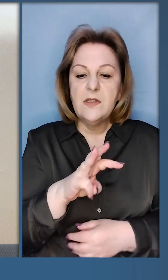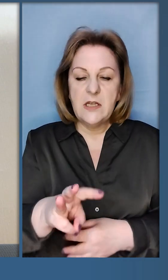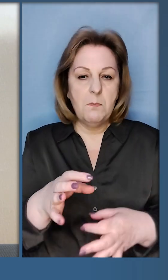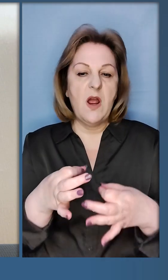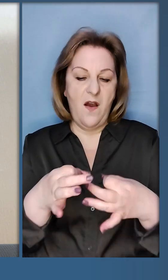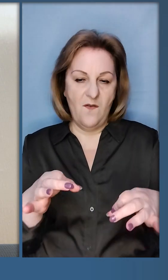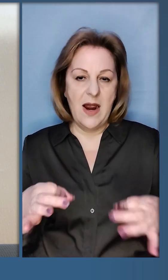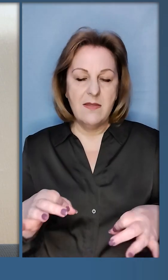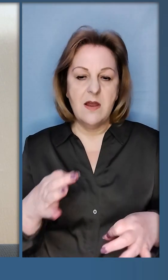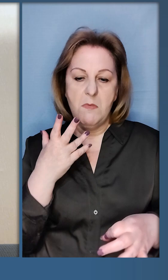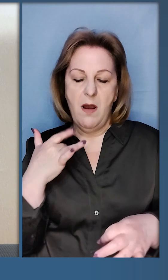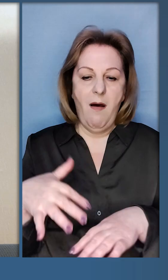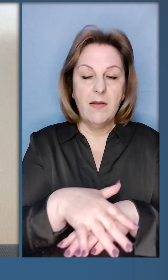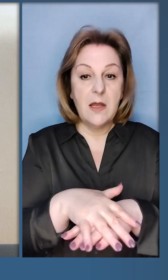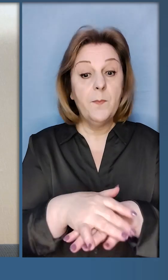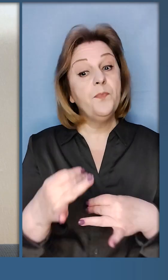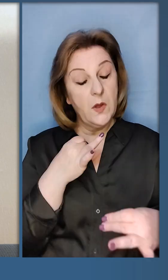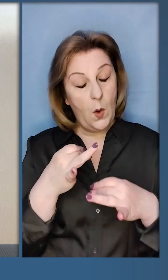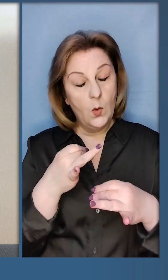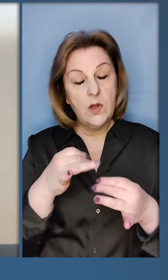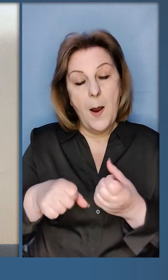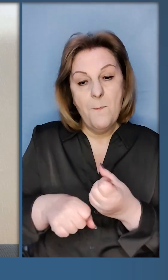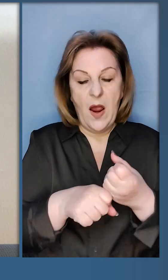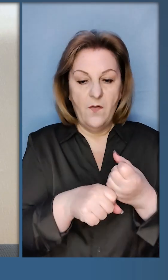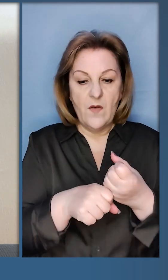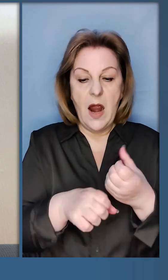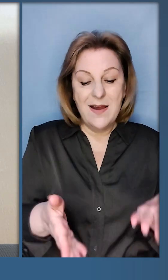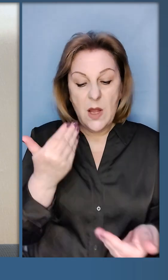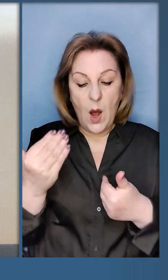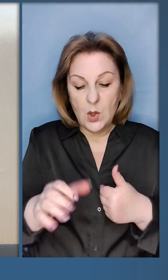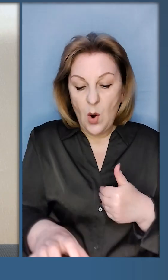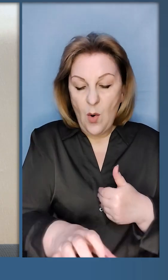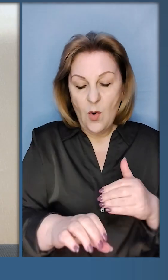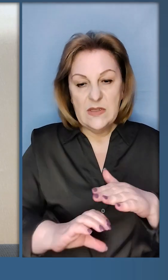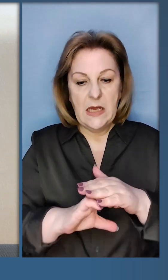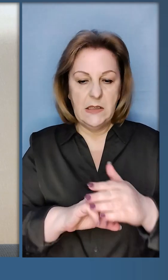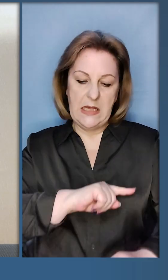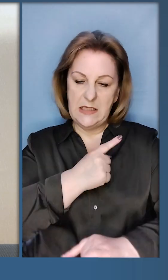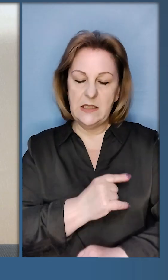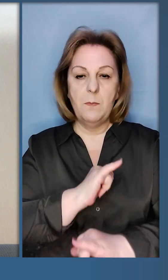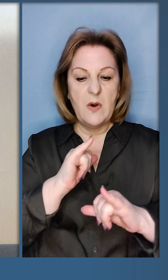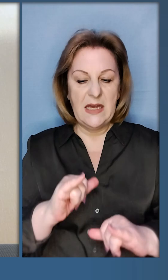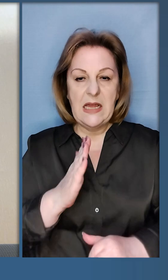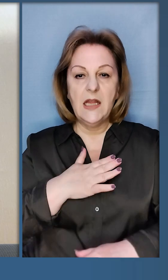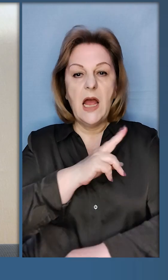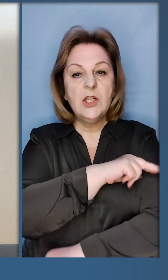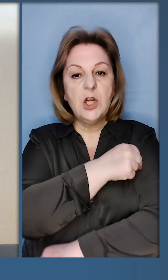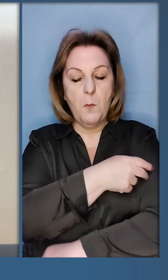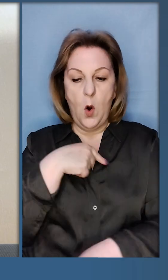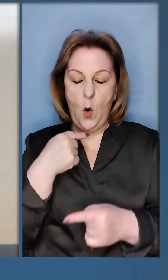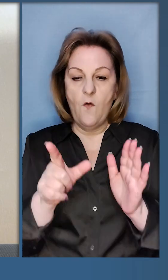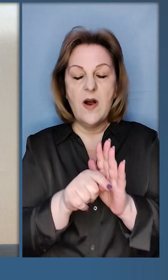потрібні всім вільним націям. Обговорили підтримку в розмінуванні, зміцненні нашої